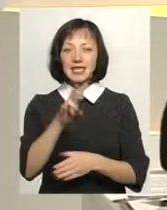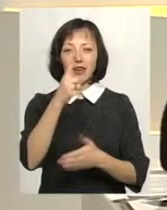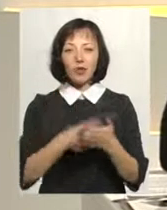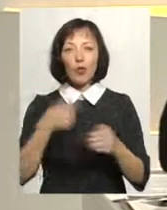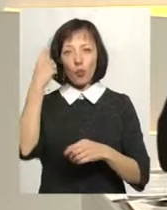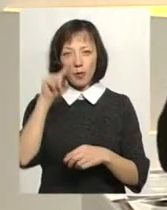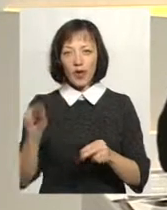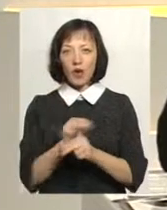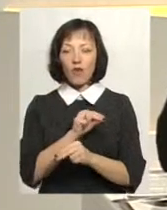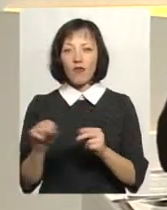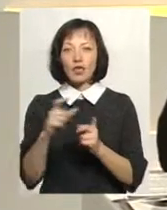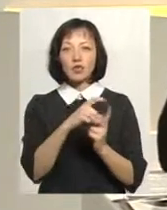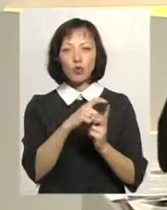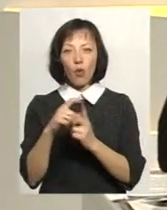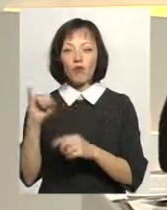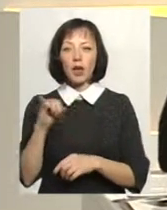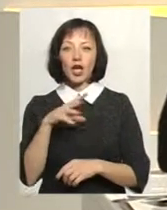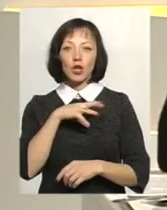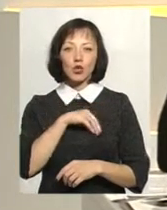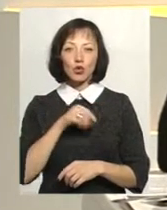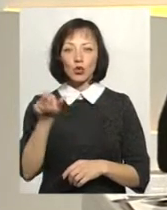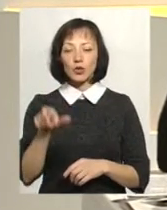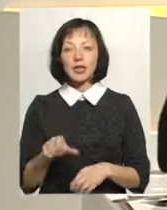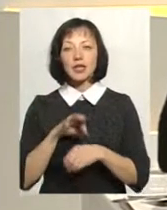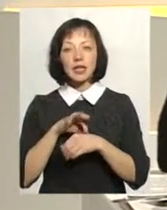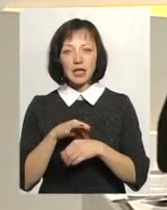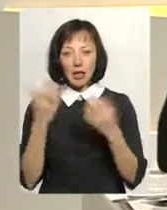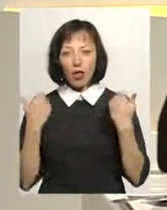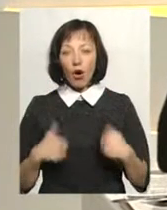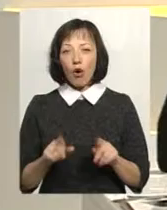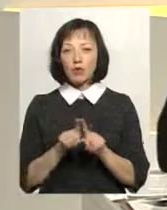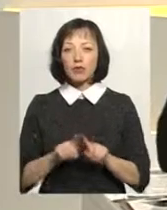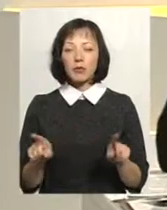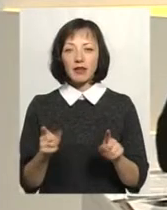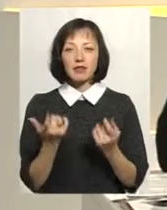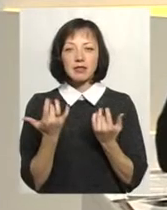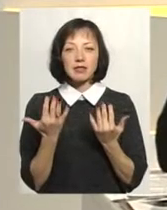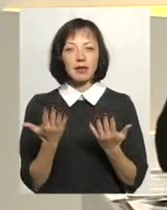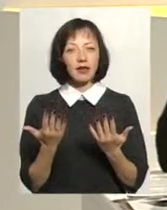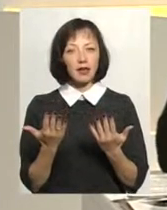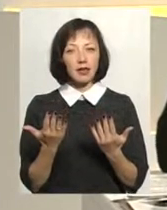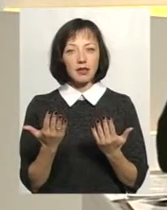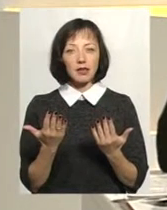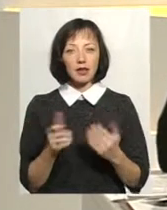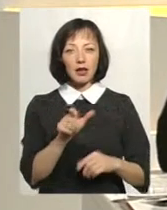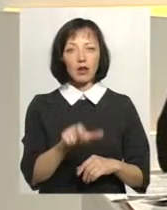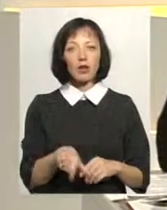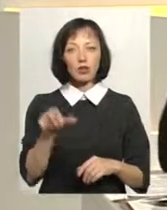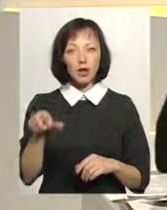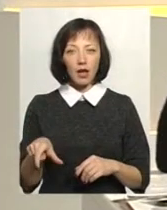словом, і душу людини, і тіло, особливо скільки людей